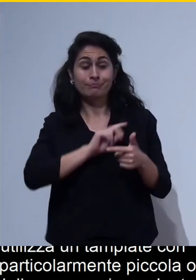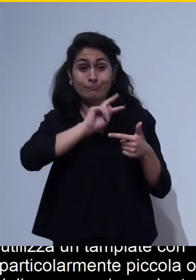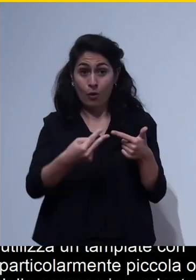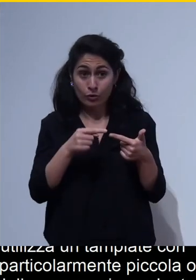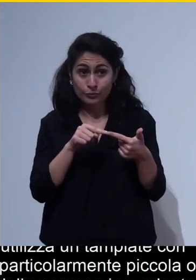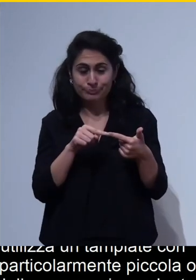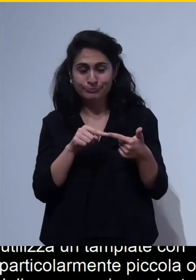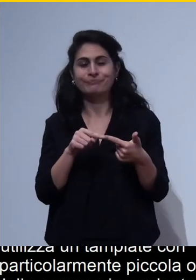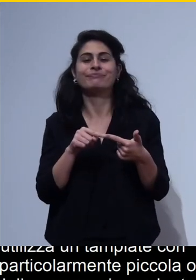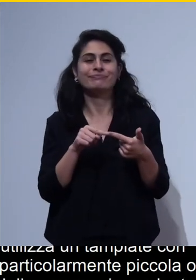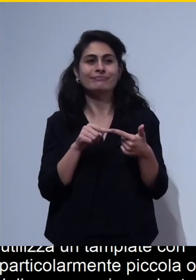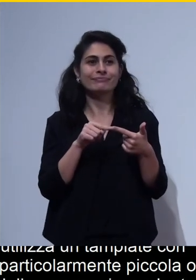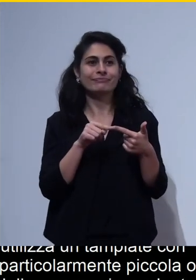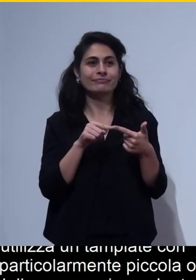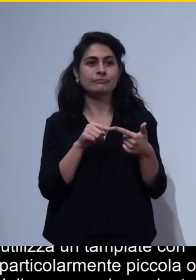queste applicazioni